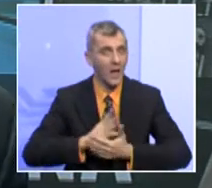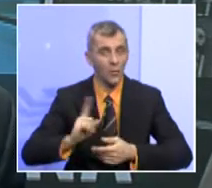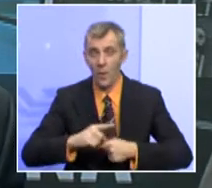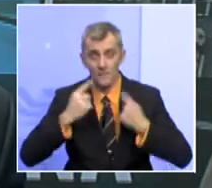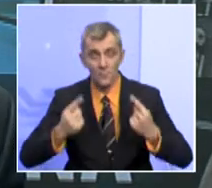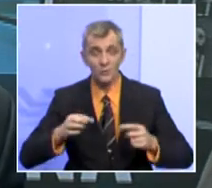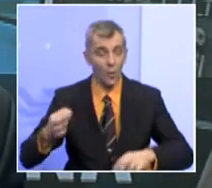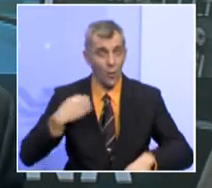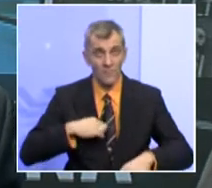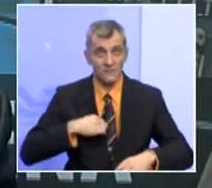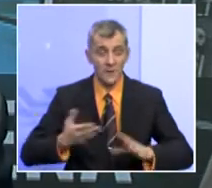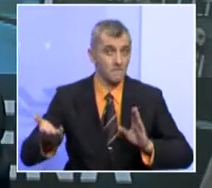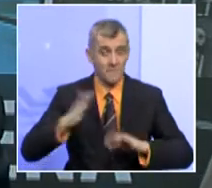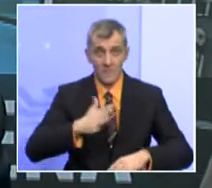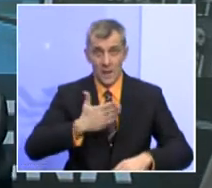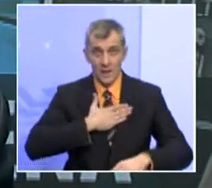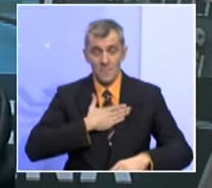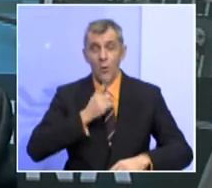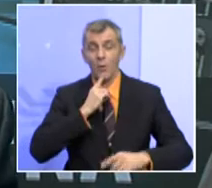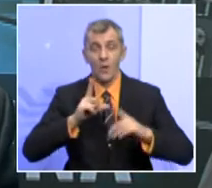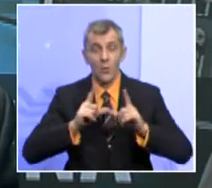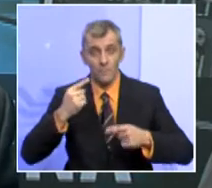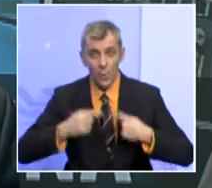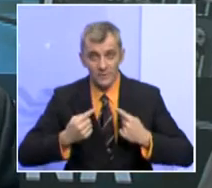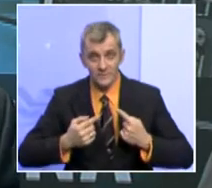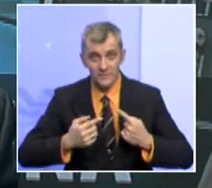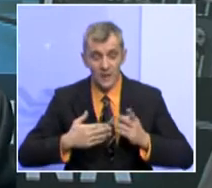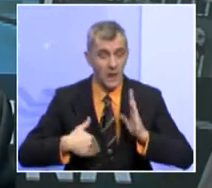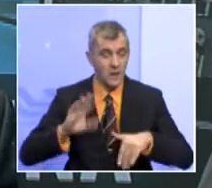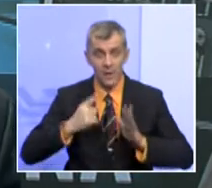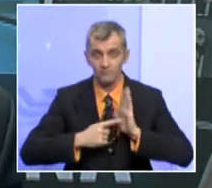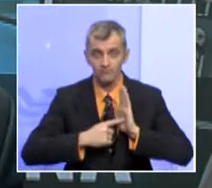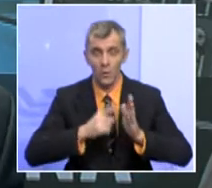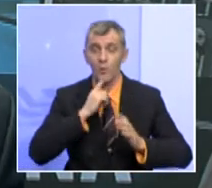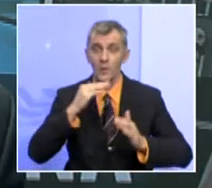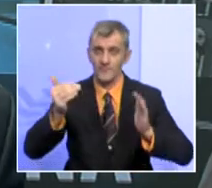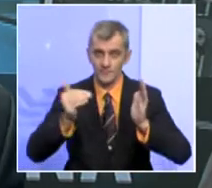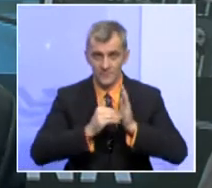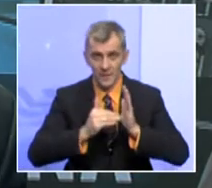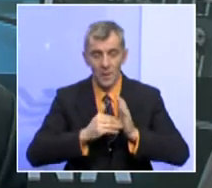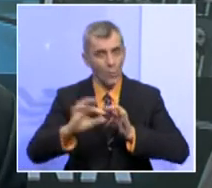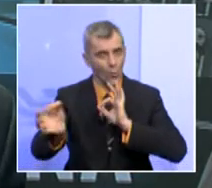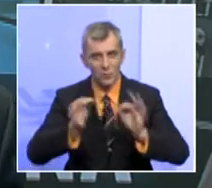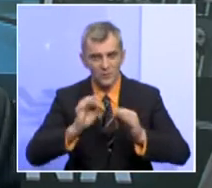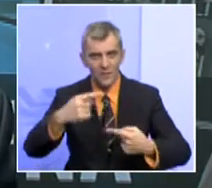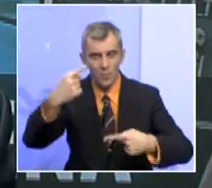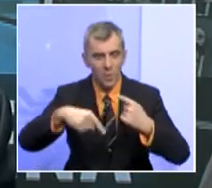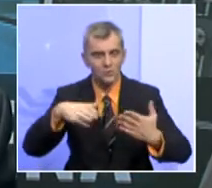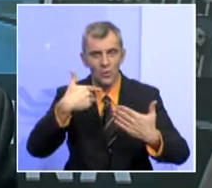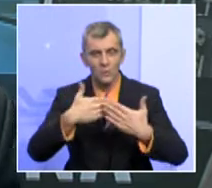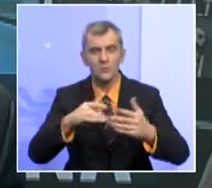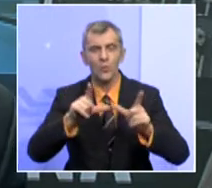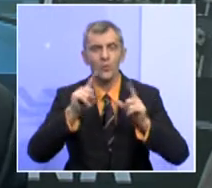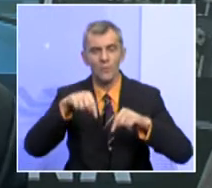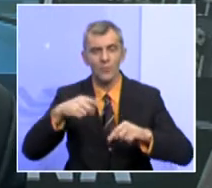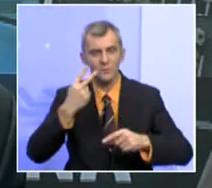obveza prema nama koji smo u politici najistaknutiji i koji trebamo uređivati političke odnose u ovoj zemlji,